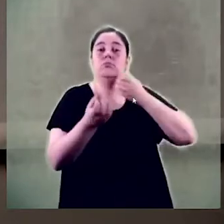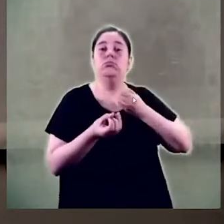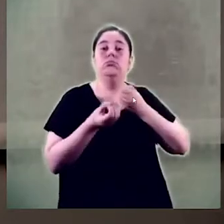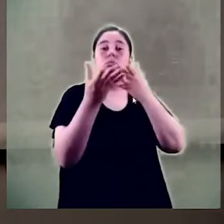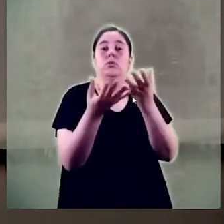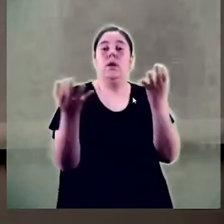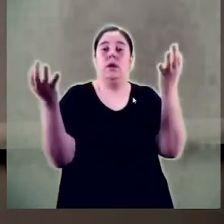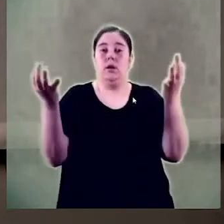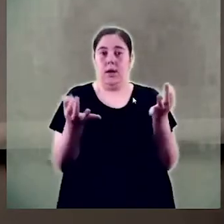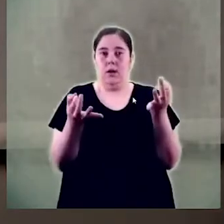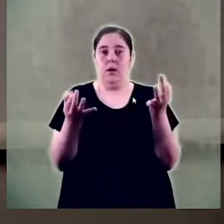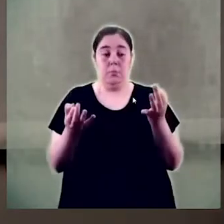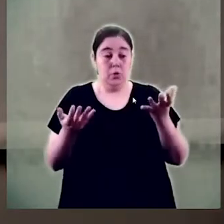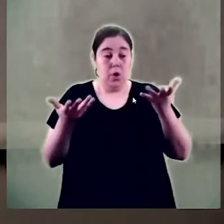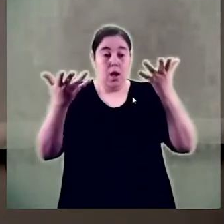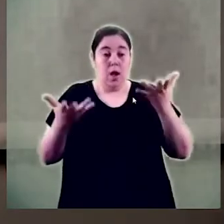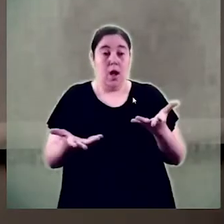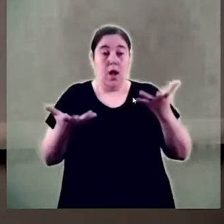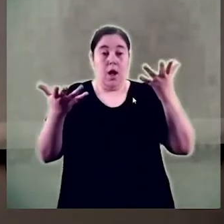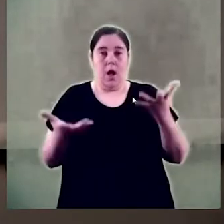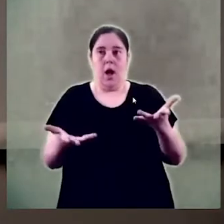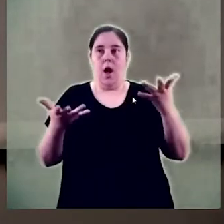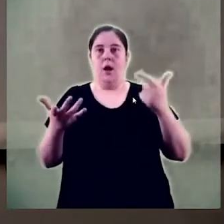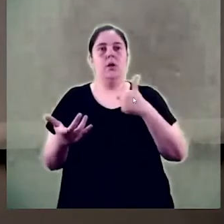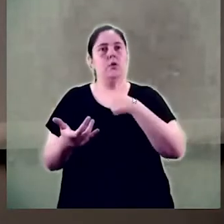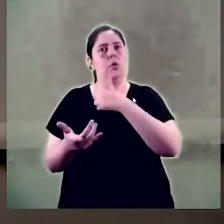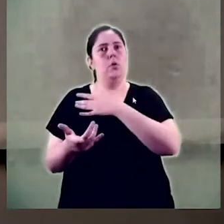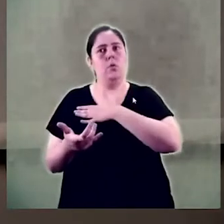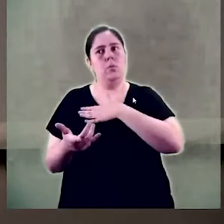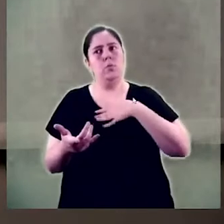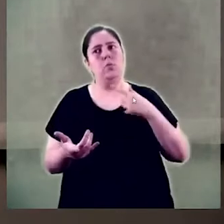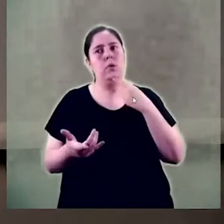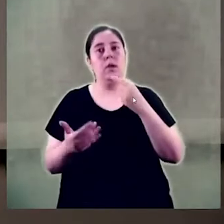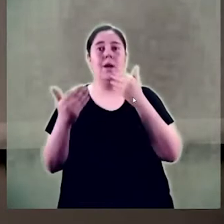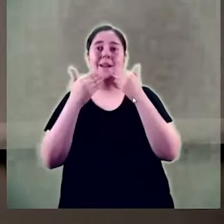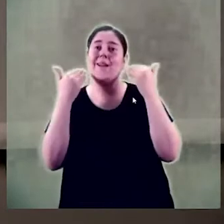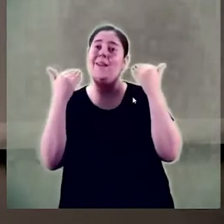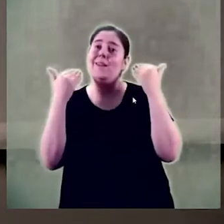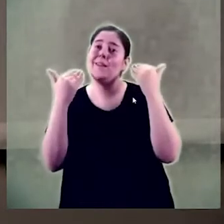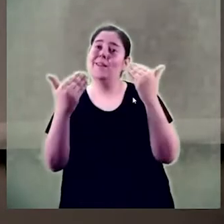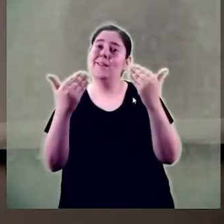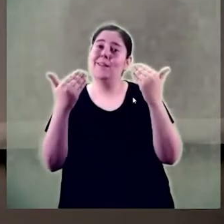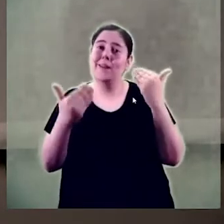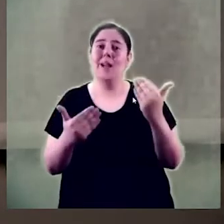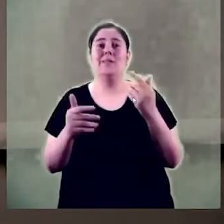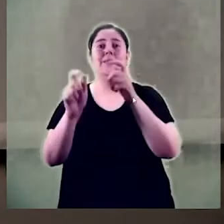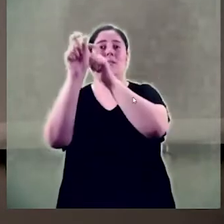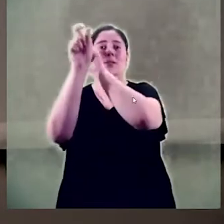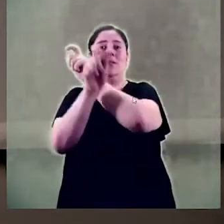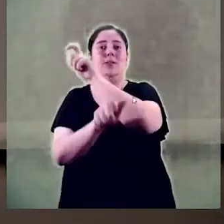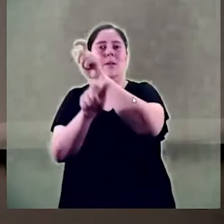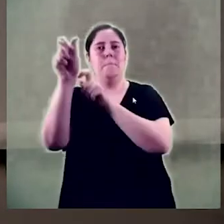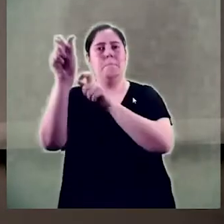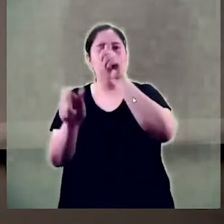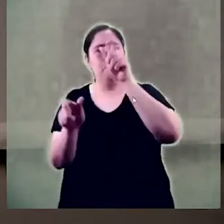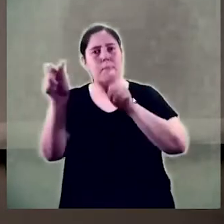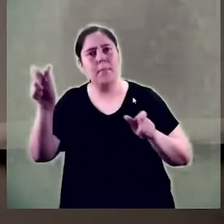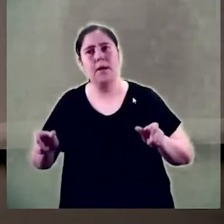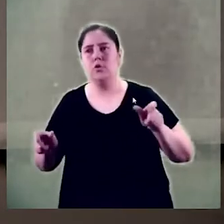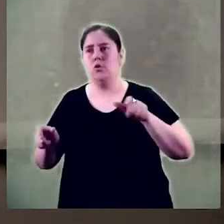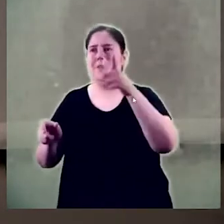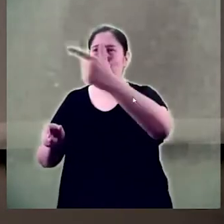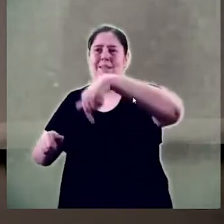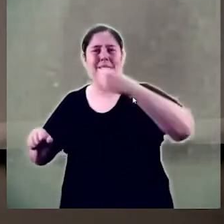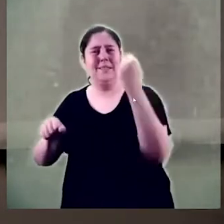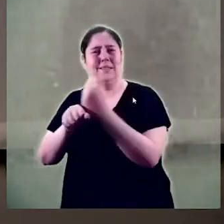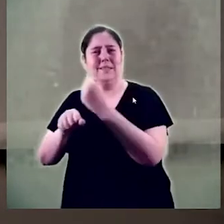en el qual vull expressar el meu agraïment a les persones que fan possible tota aquesta feina al